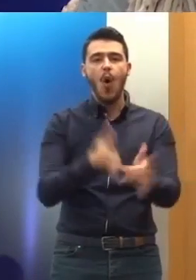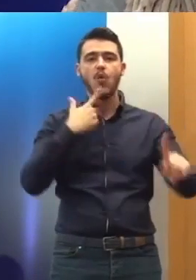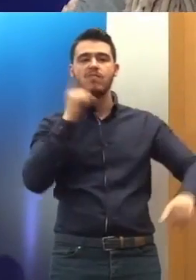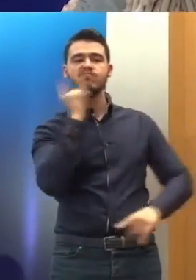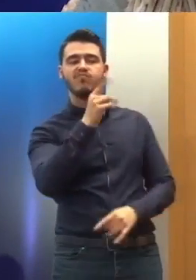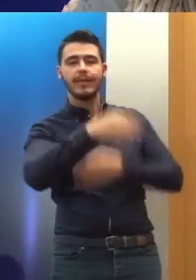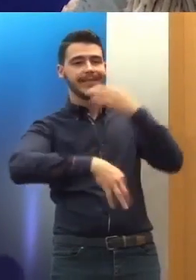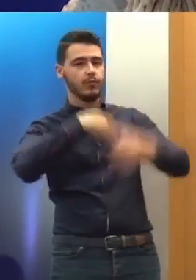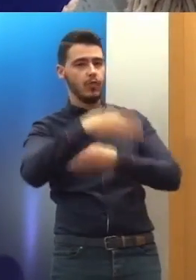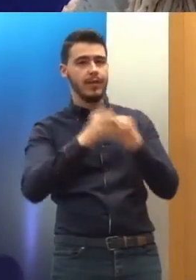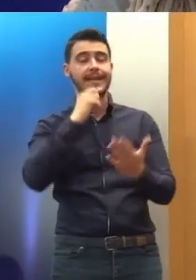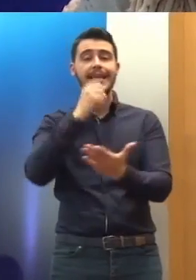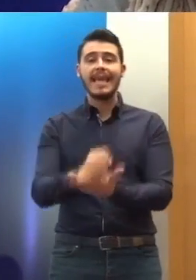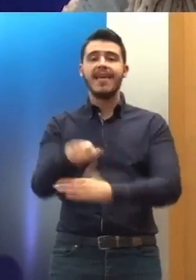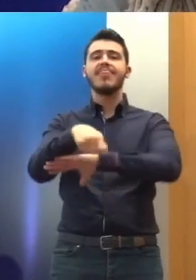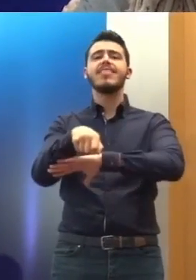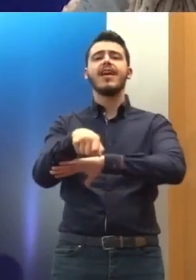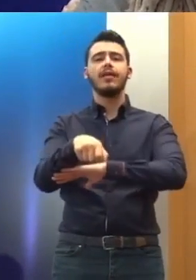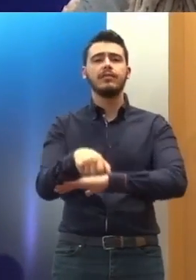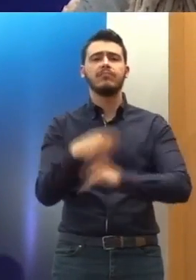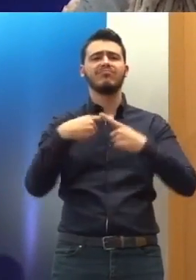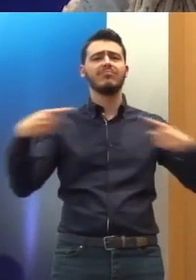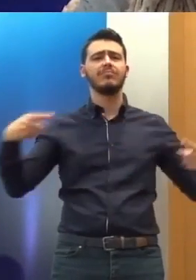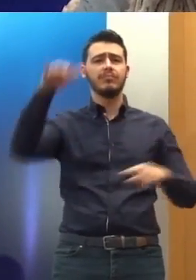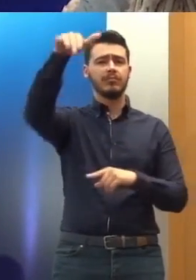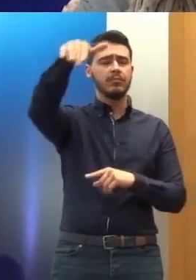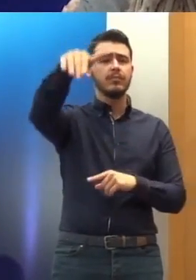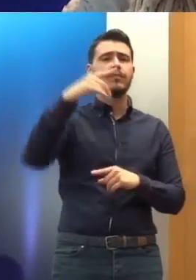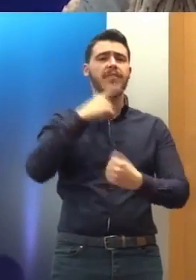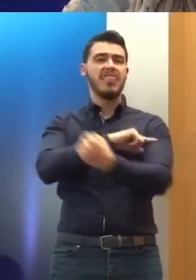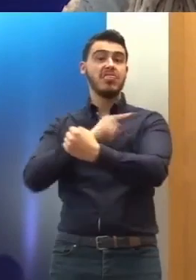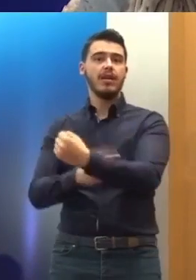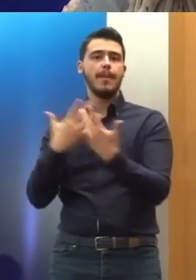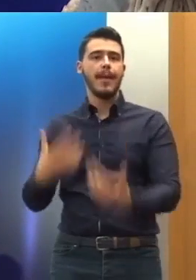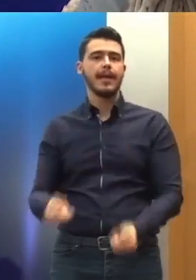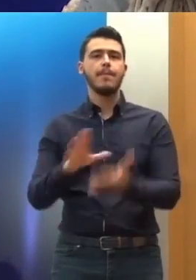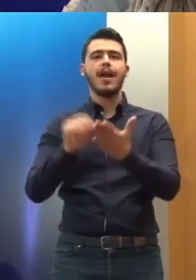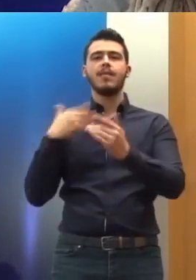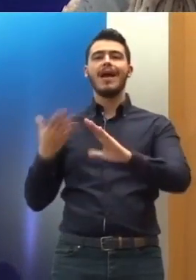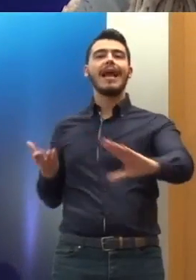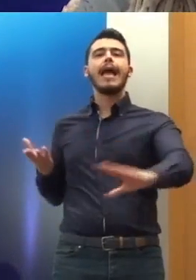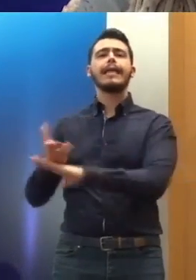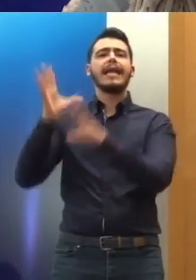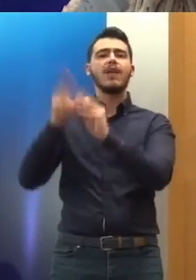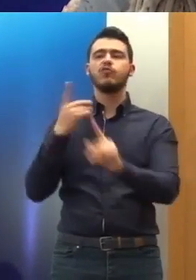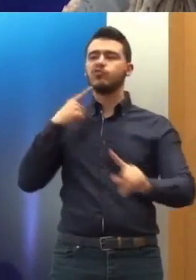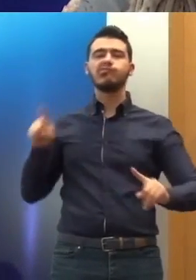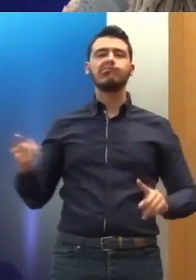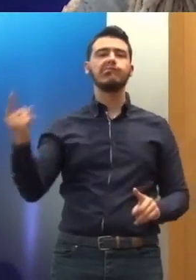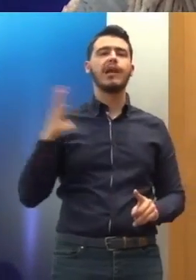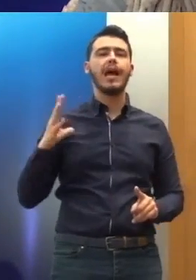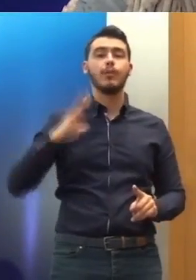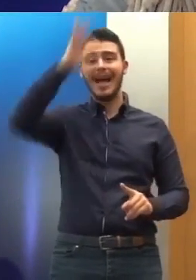αδυναμίες των εισαγγελικών και δικαστικών αρχών Όταν αντιμετωπίζουν καταγγελίες για κακή μεταχείριση ατόμων από την